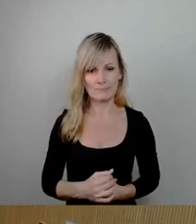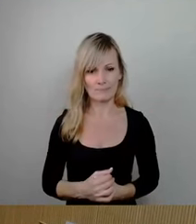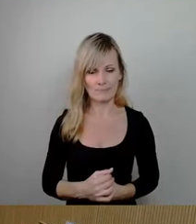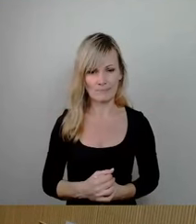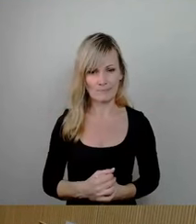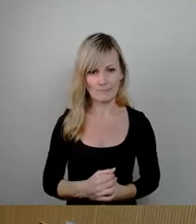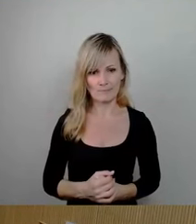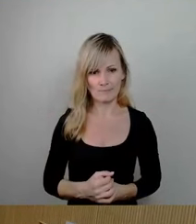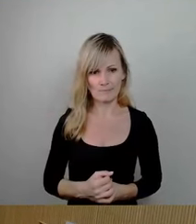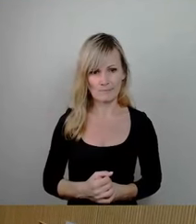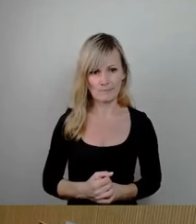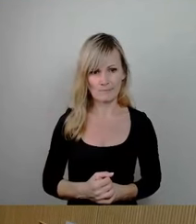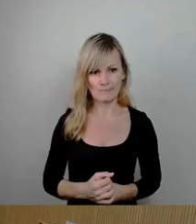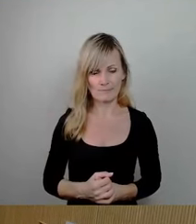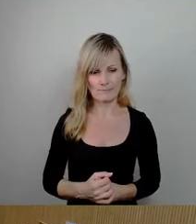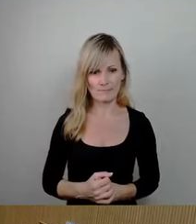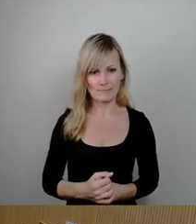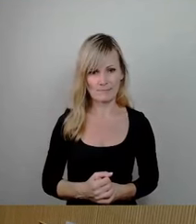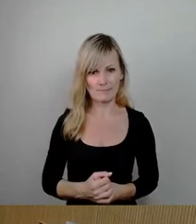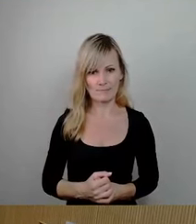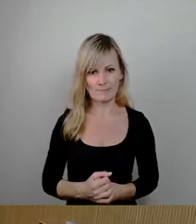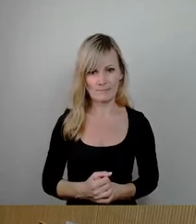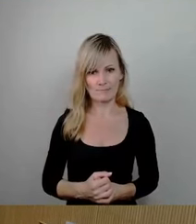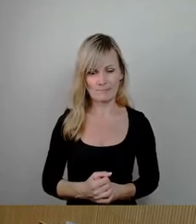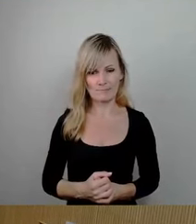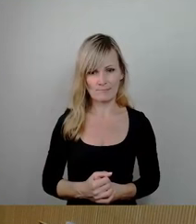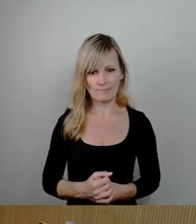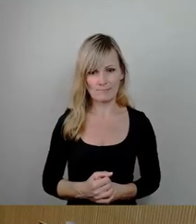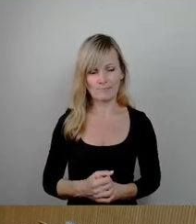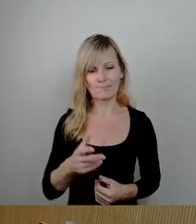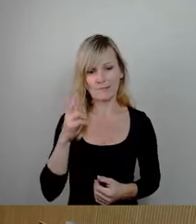die Debatte, aber es macht nichts. Das sind die Spielregeln, Herr Zastrow und dann Herr Böhm.